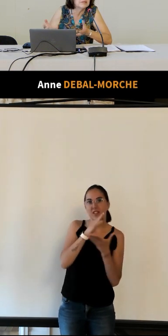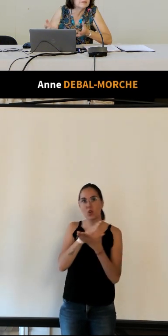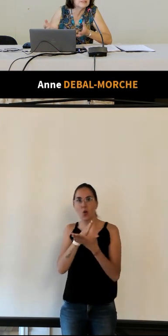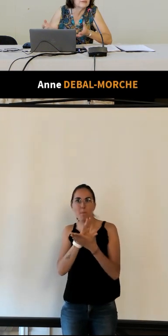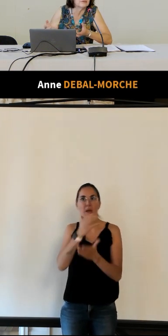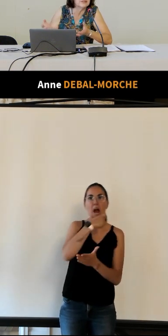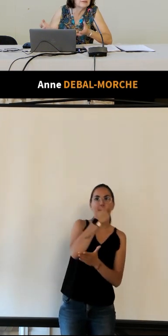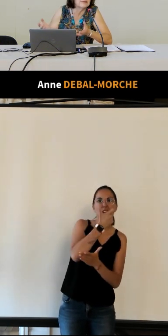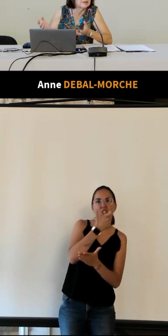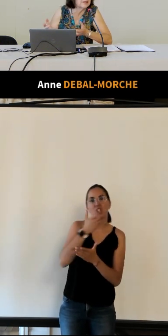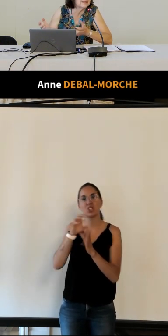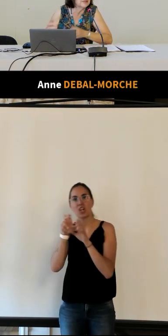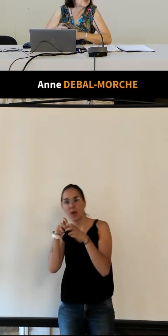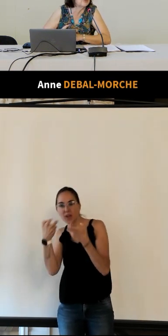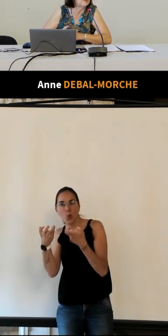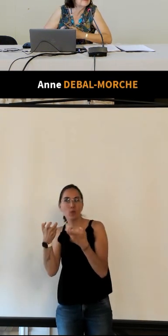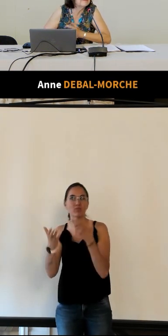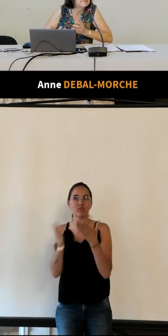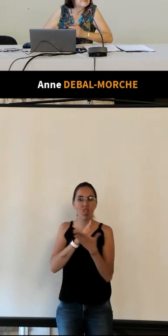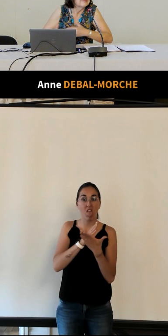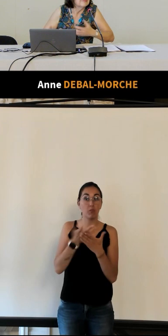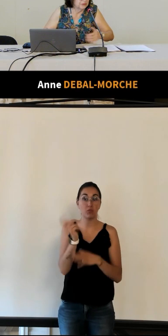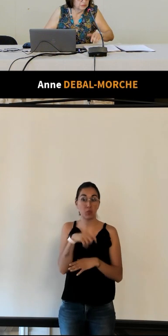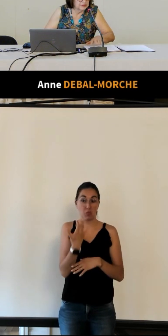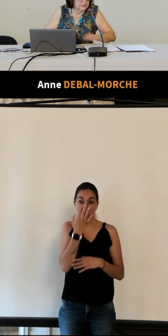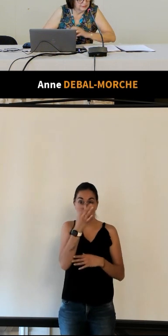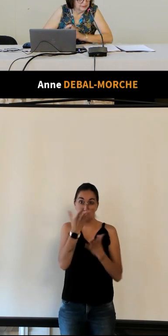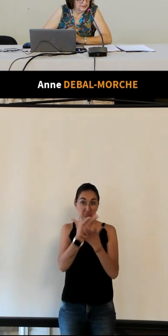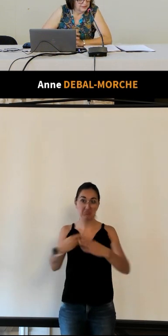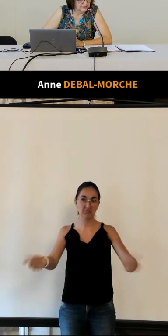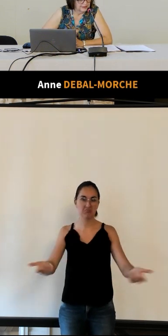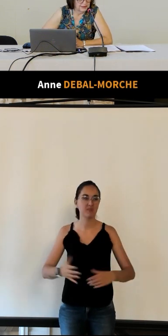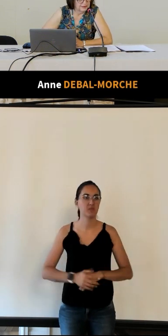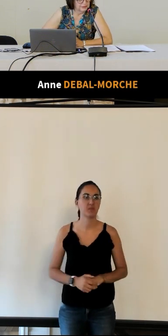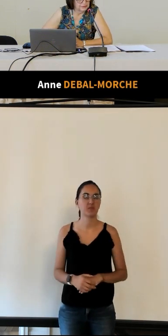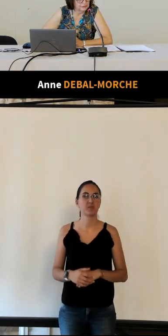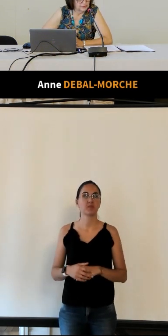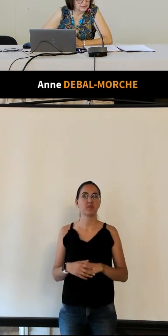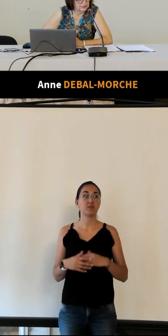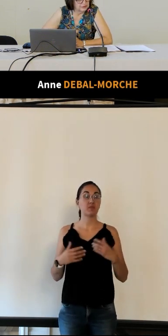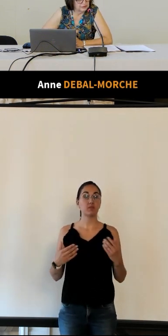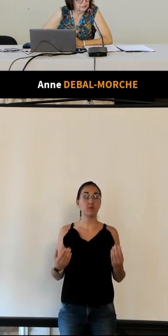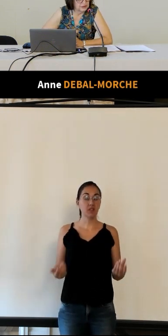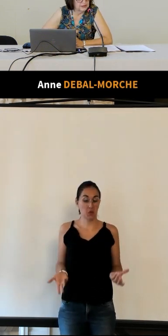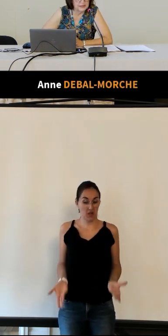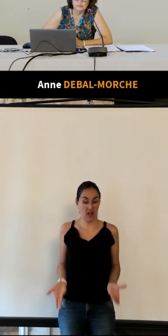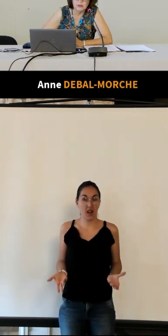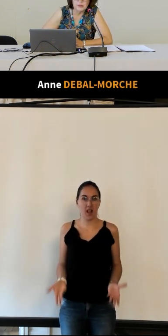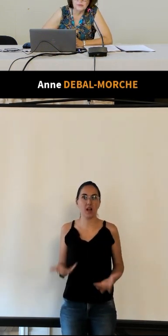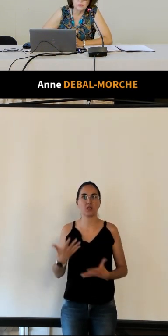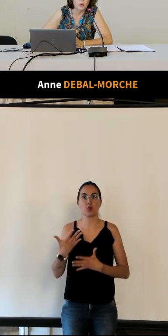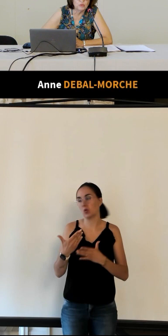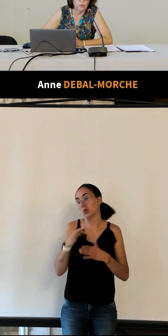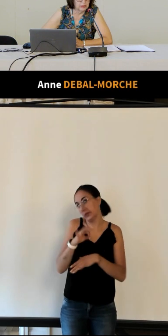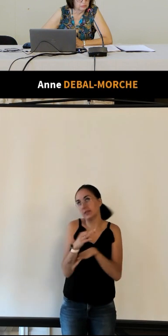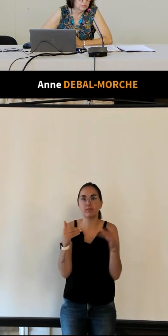apparemment c'est un fruit qui n'existe plus mais donc là on est dans les années oui en